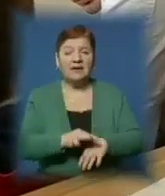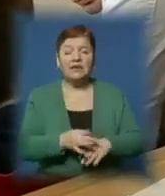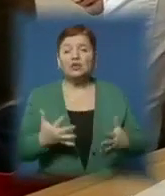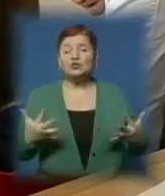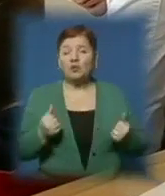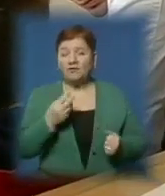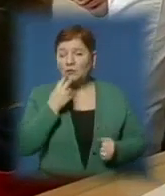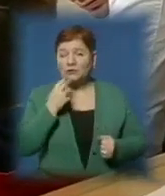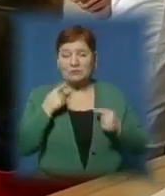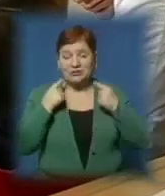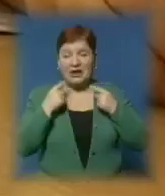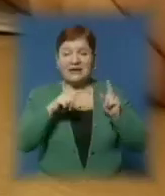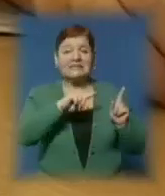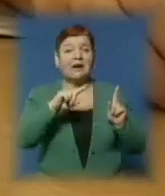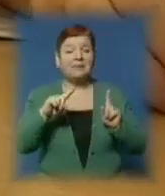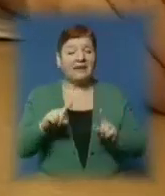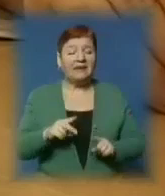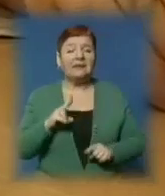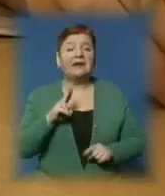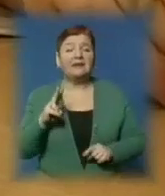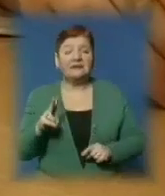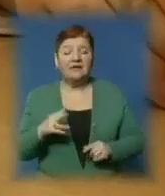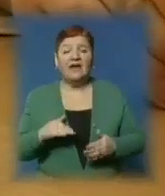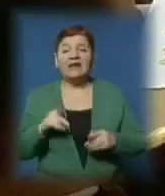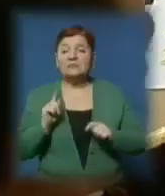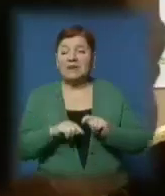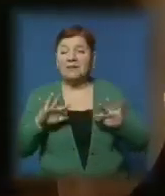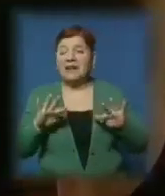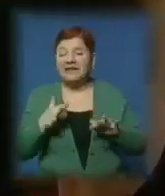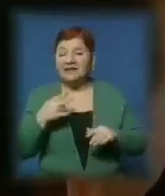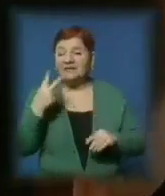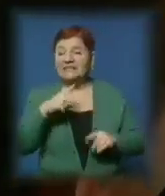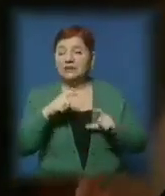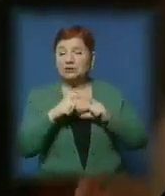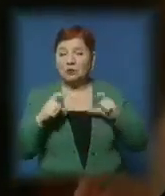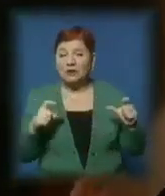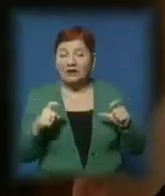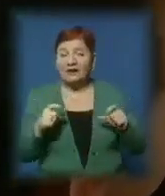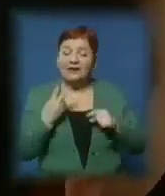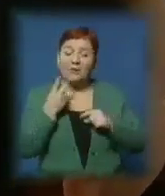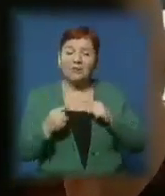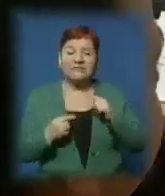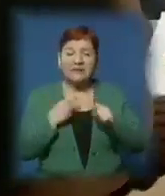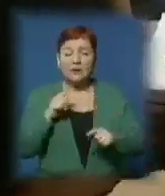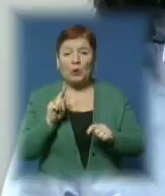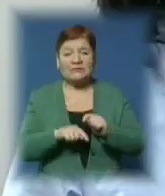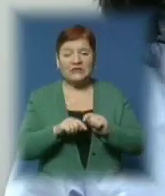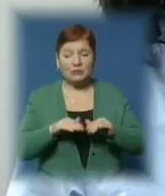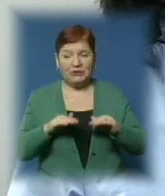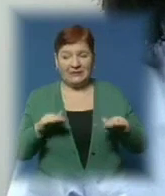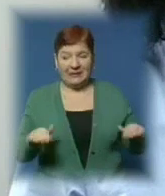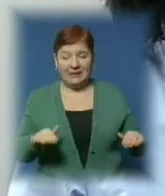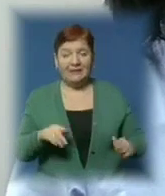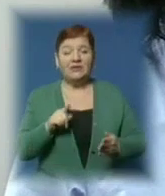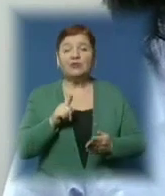усмішка дітей Закарпаття». Лікарі-інтерне УЖНУ в якості експеримента обрали 20-ту школу, де постійно обстежують дітей. Зобов